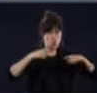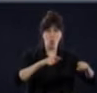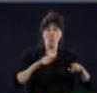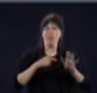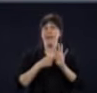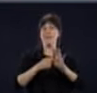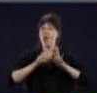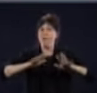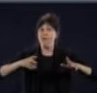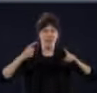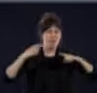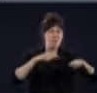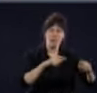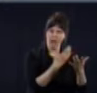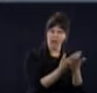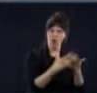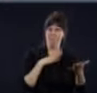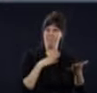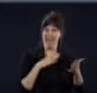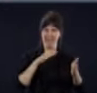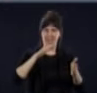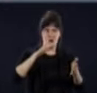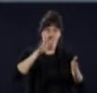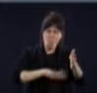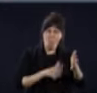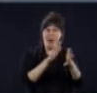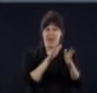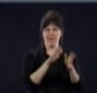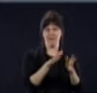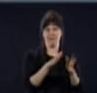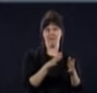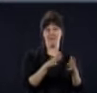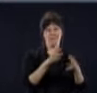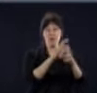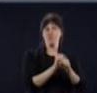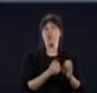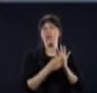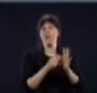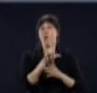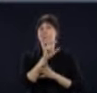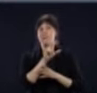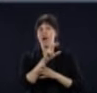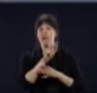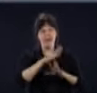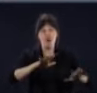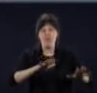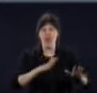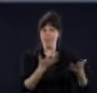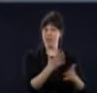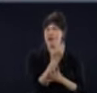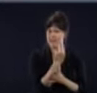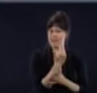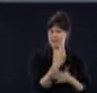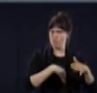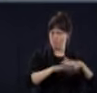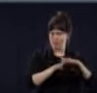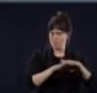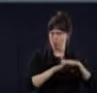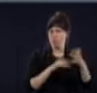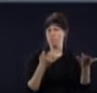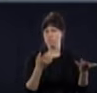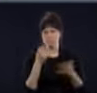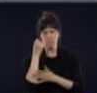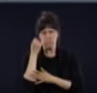etc. Vous allez me dire, c'est difficile de maintenir une distance de 2 mètres entre des jeunes enfants, mais on va augmenter les capacités pour le faire.